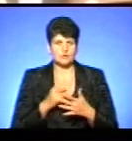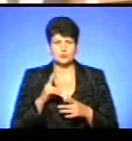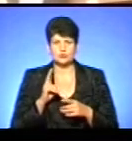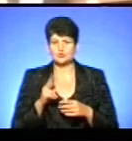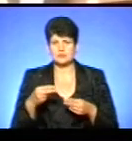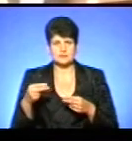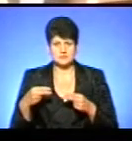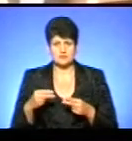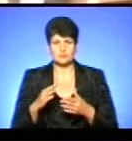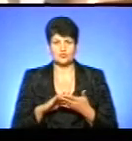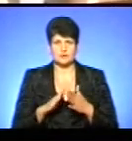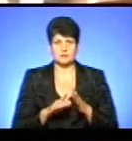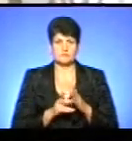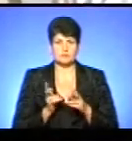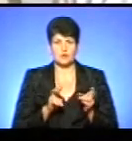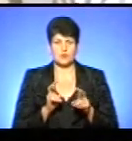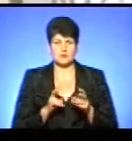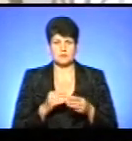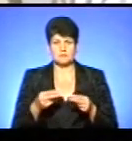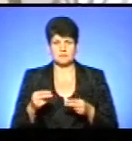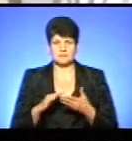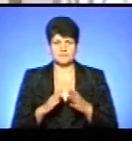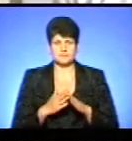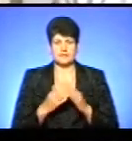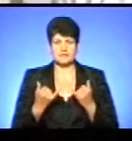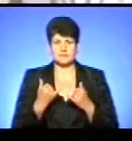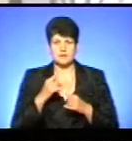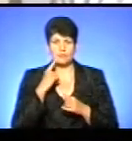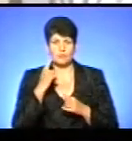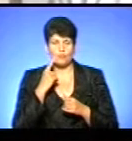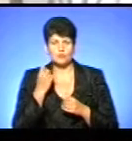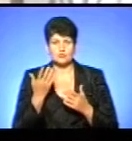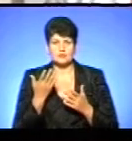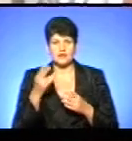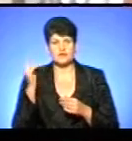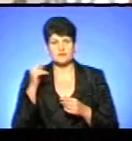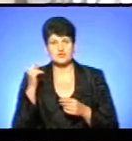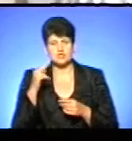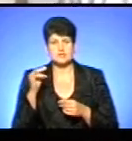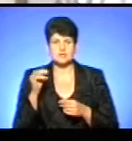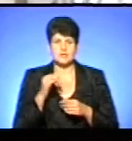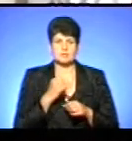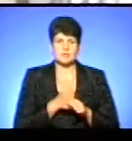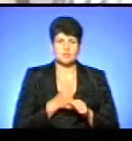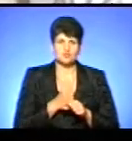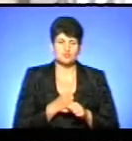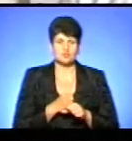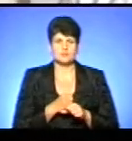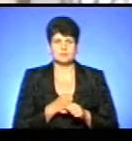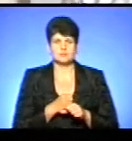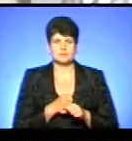заключили договори, пішли заключити. Тепер оця молодь, котра десь і вчиться, і працює, і